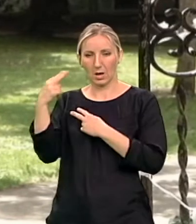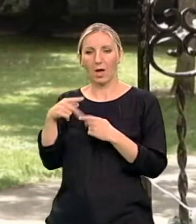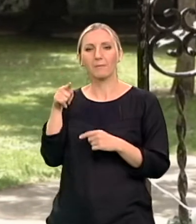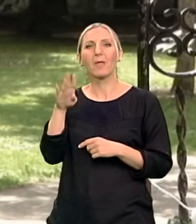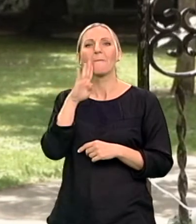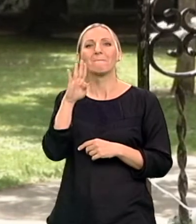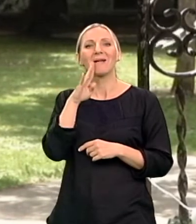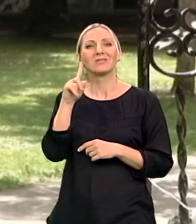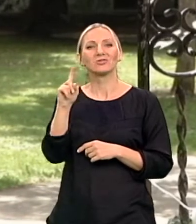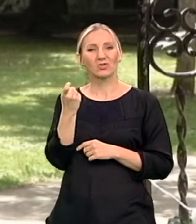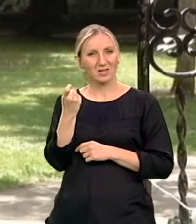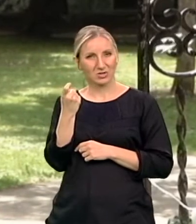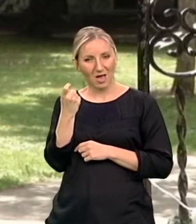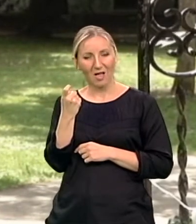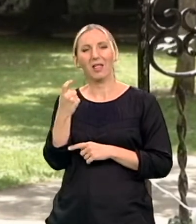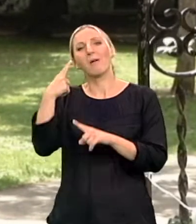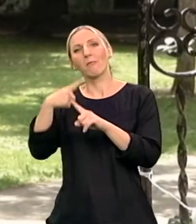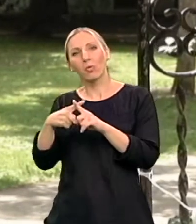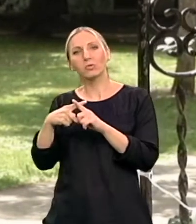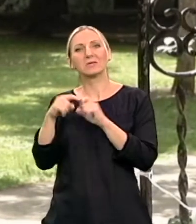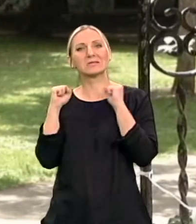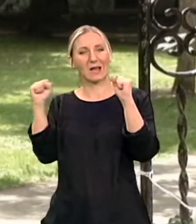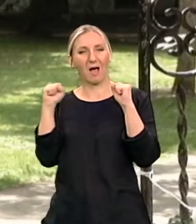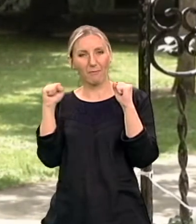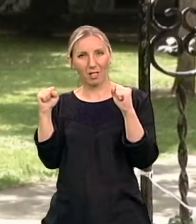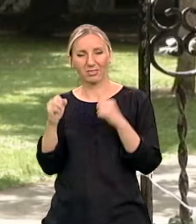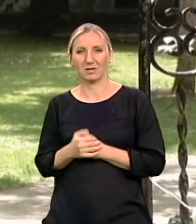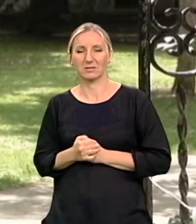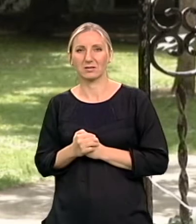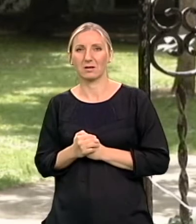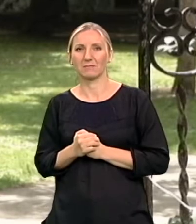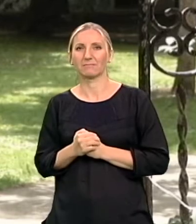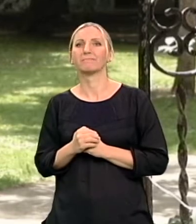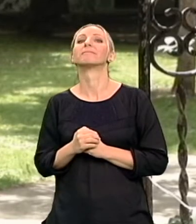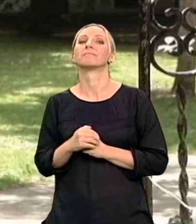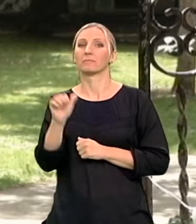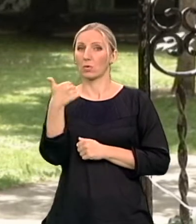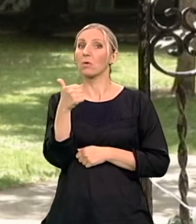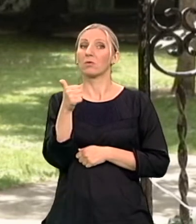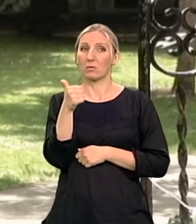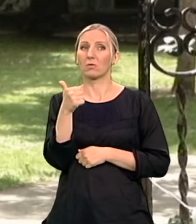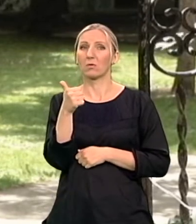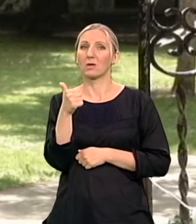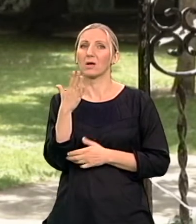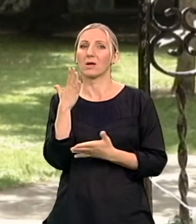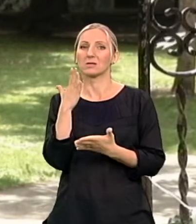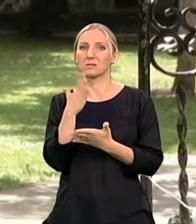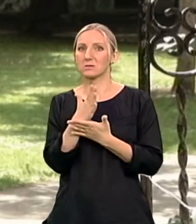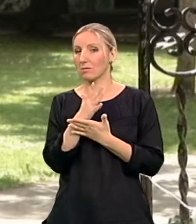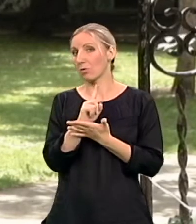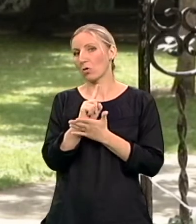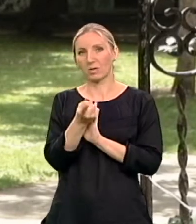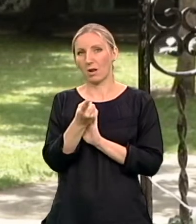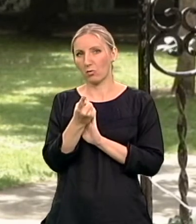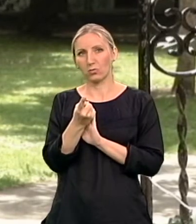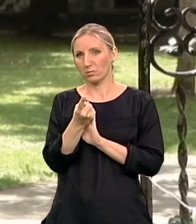matričnim ćelijama i porod toga rehabilitacija. Tako da to je bio jedan onako prelomni trenutak i period